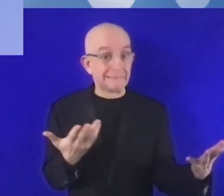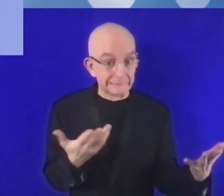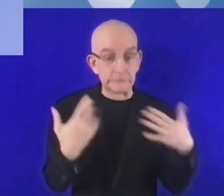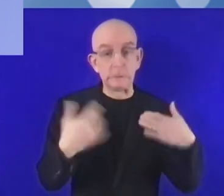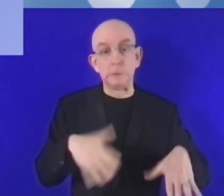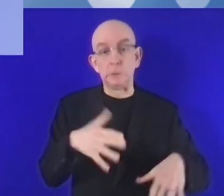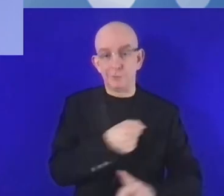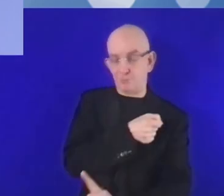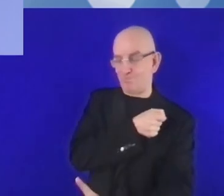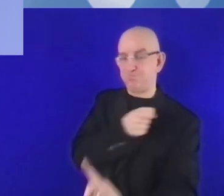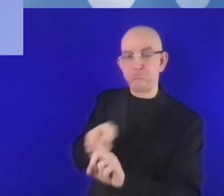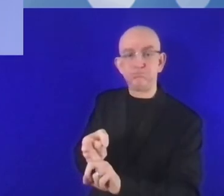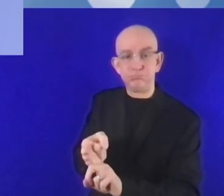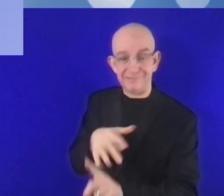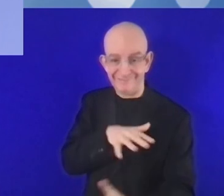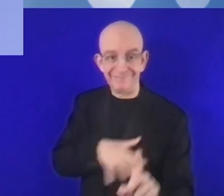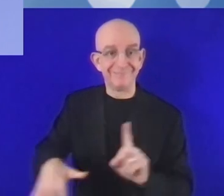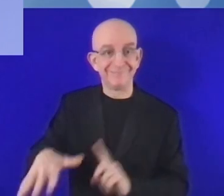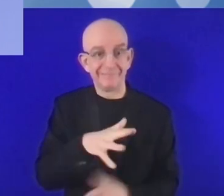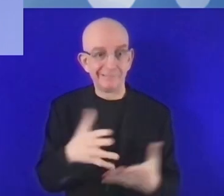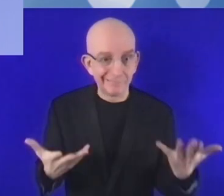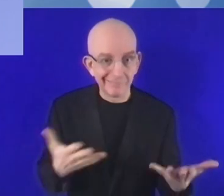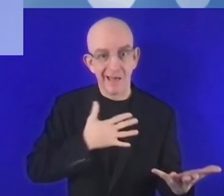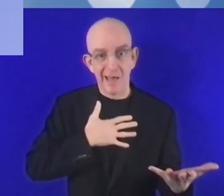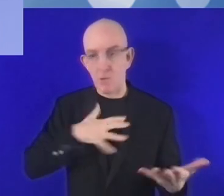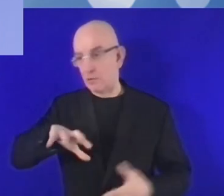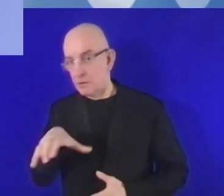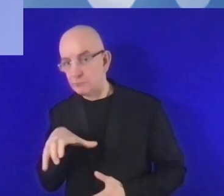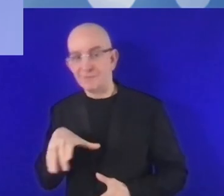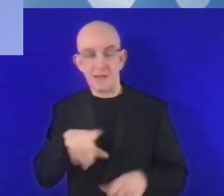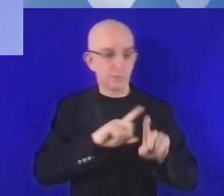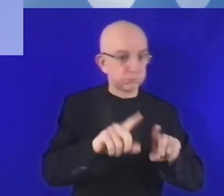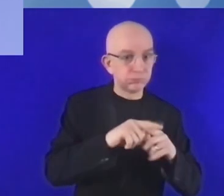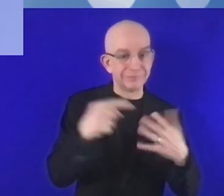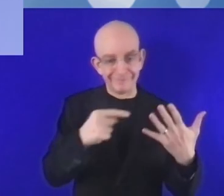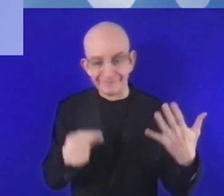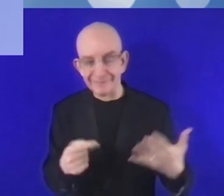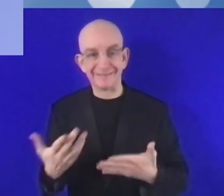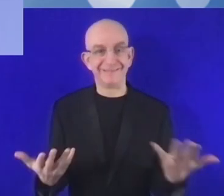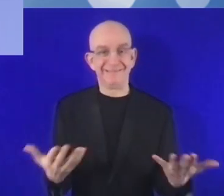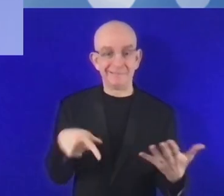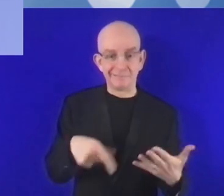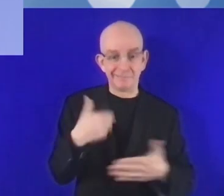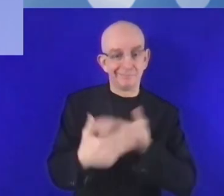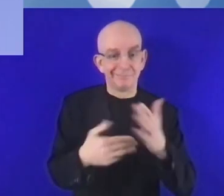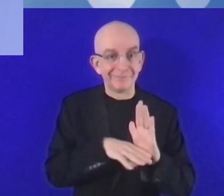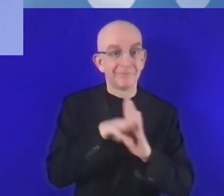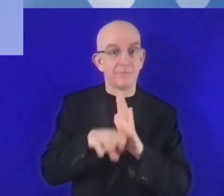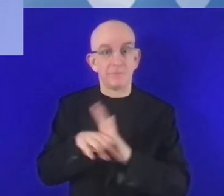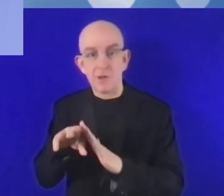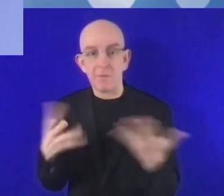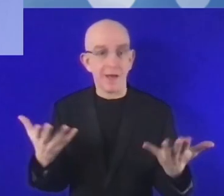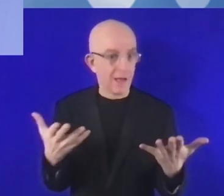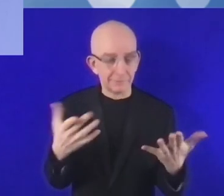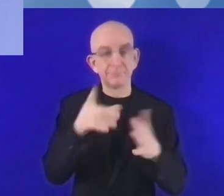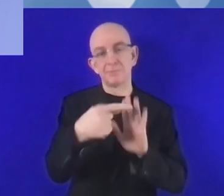من جعلها واقعا، فللأسف سوف نخسر إمكانية